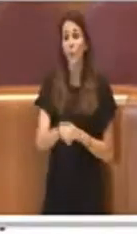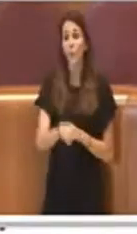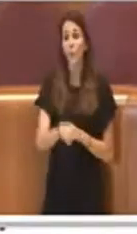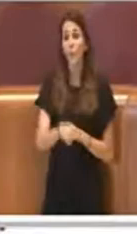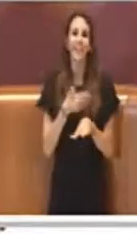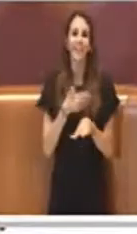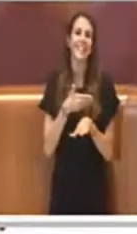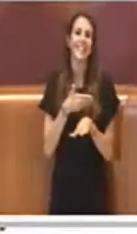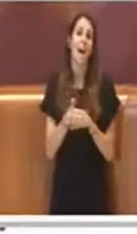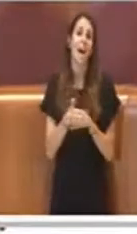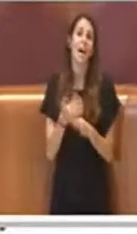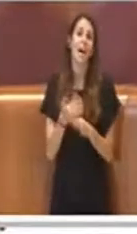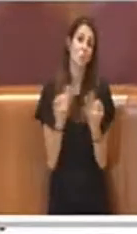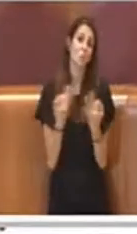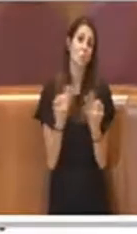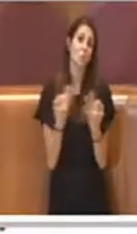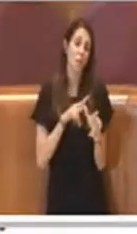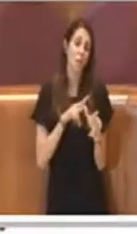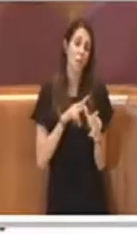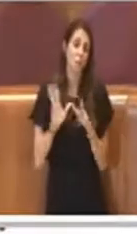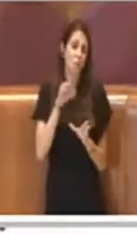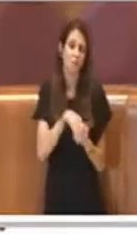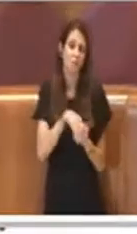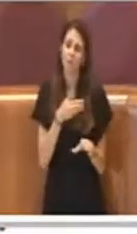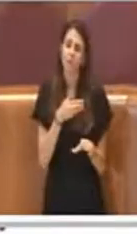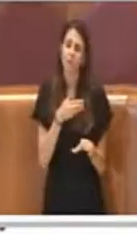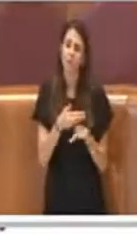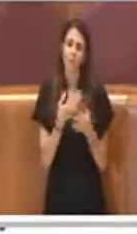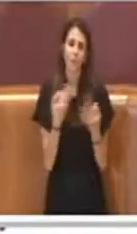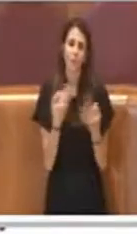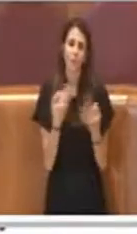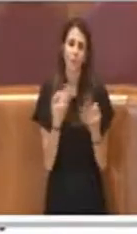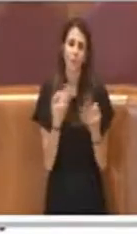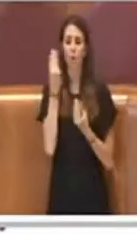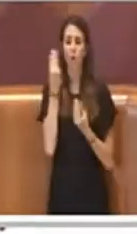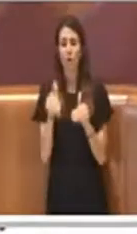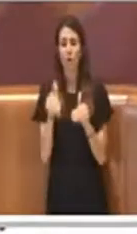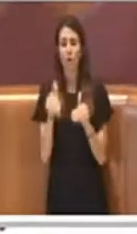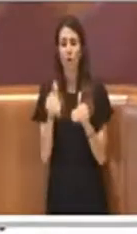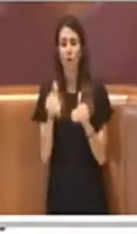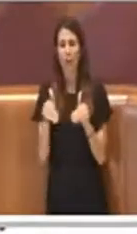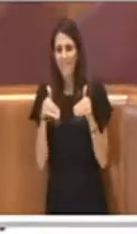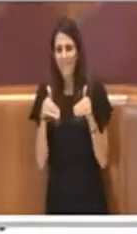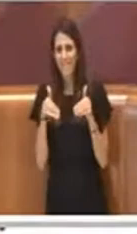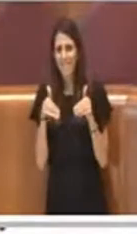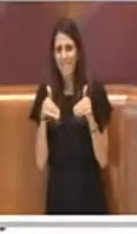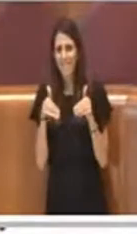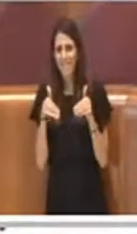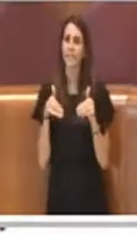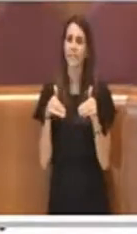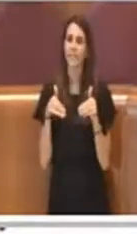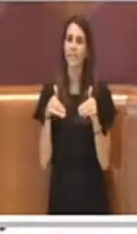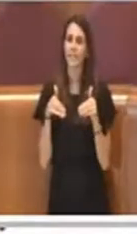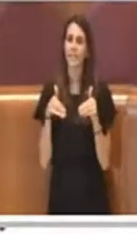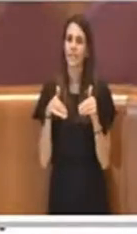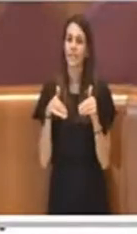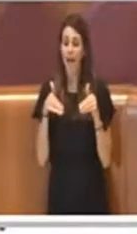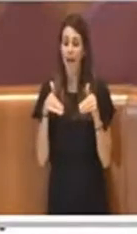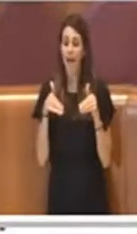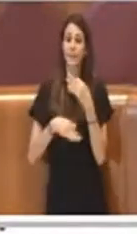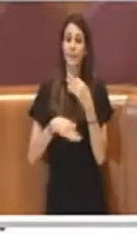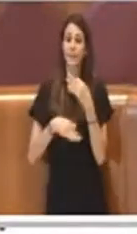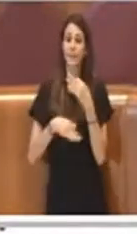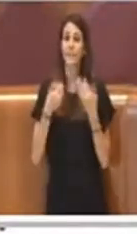ci possono essere all'interno dei municipi e credo che astenersi dall'aiutare in questo momento